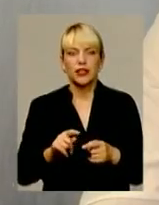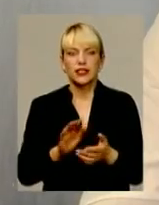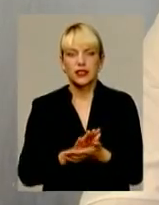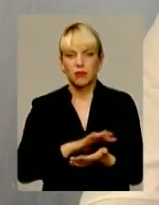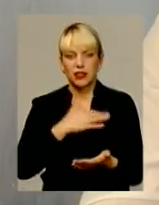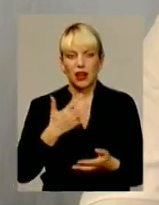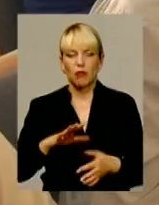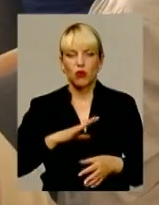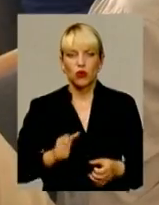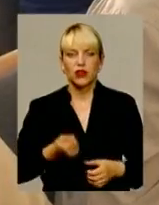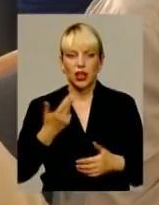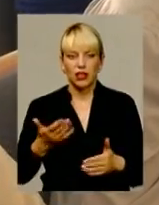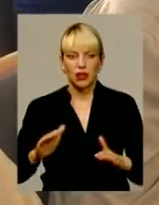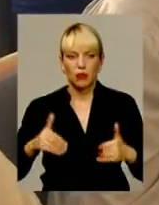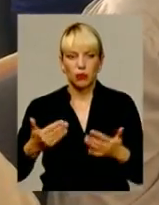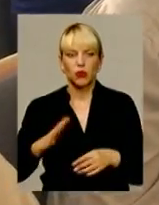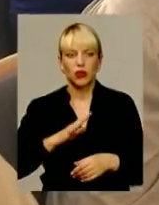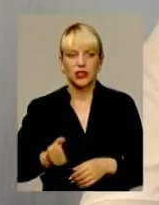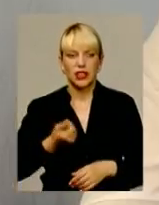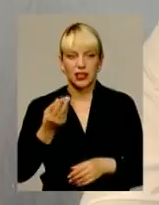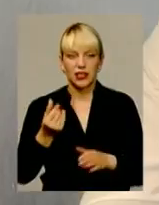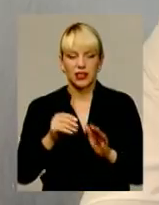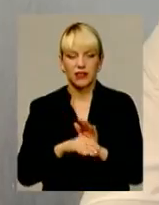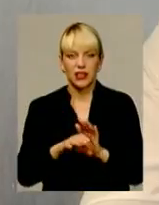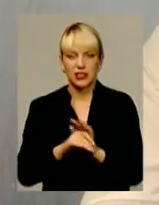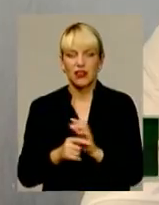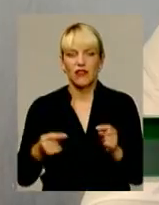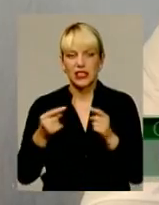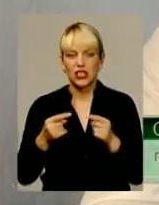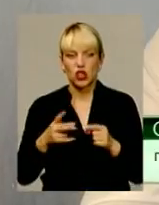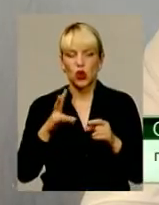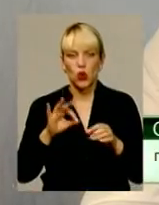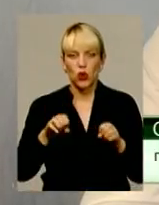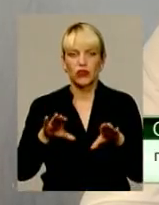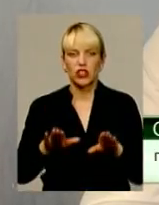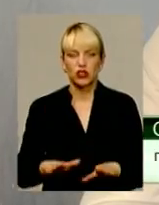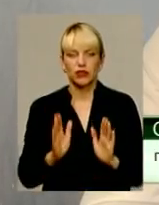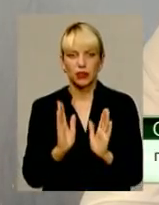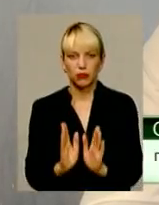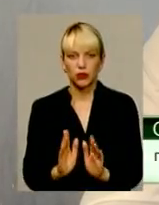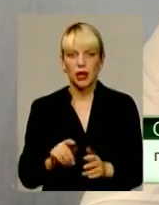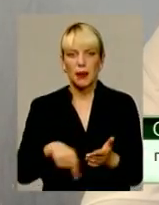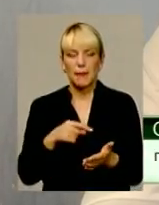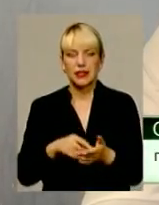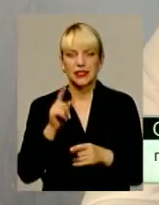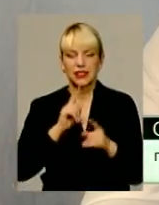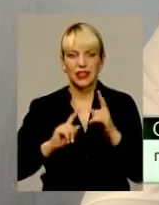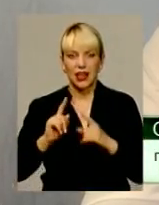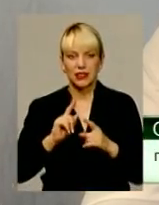було декілька інвесторів. Визначаємося, але вирішувати будуть міські ради